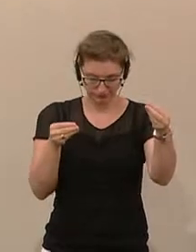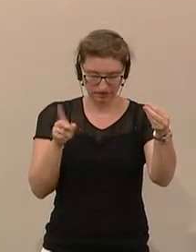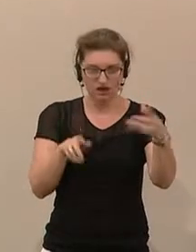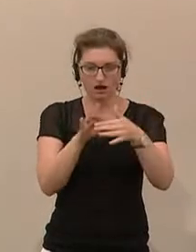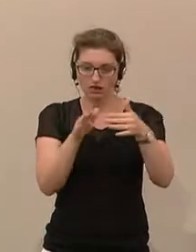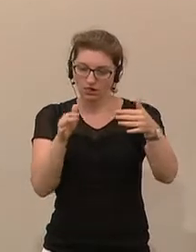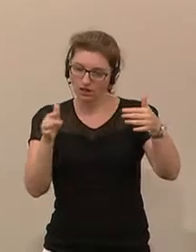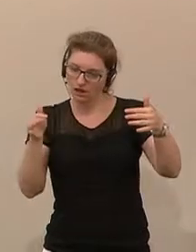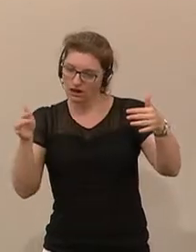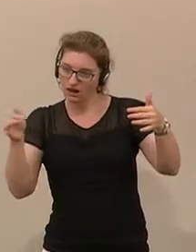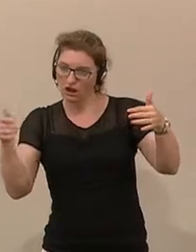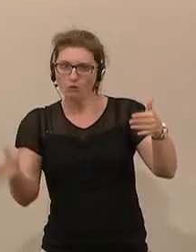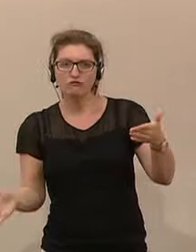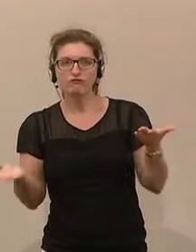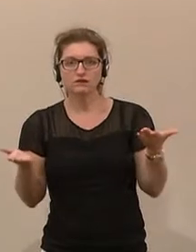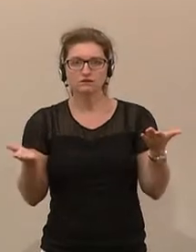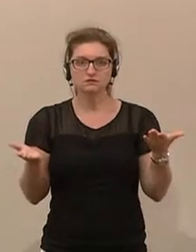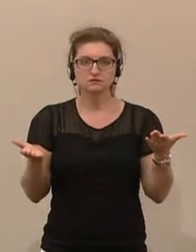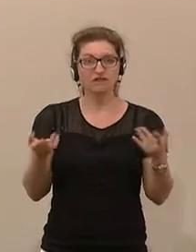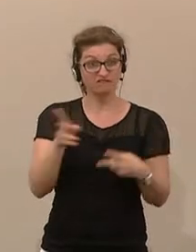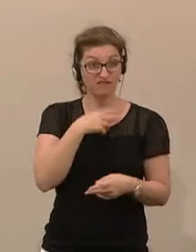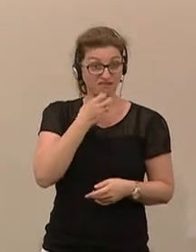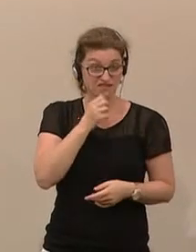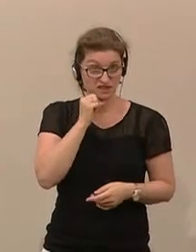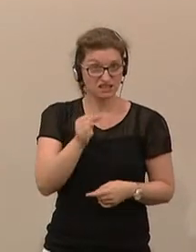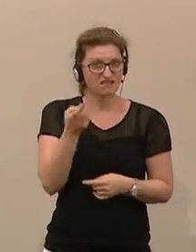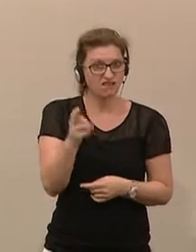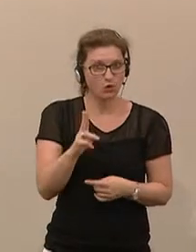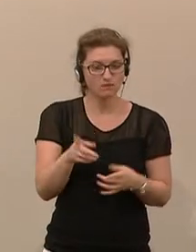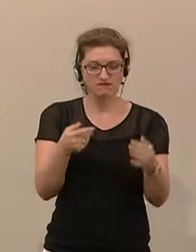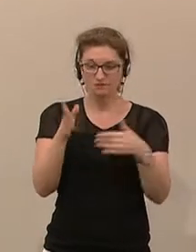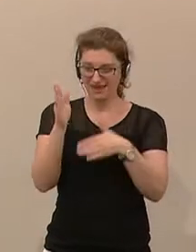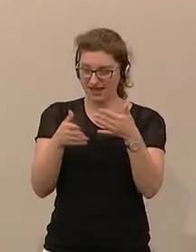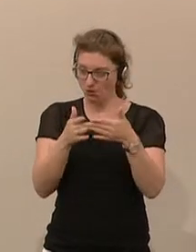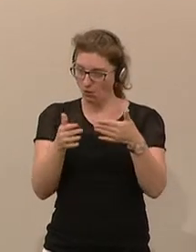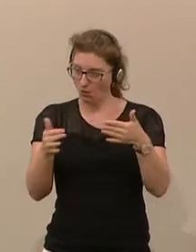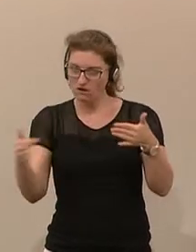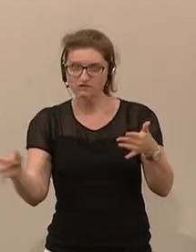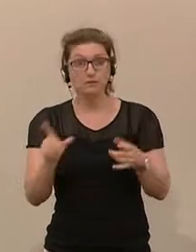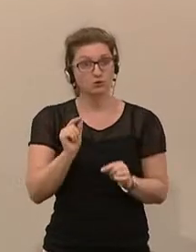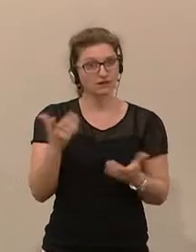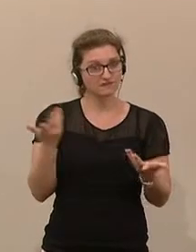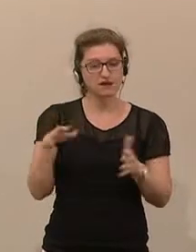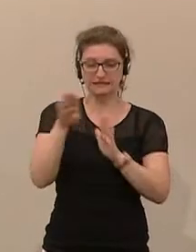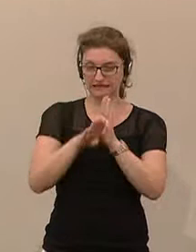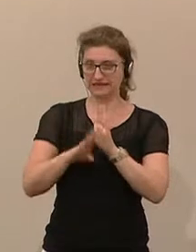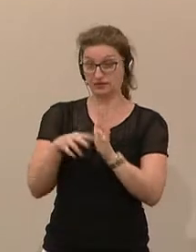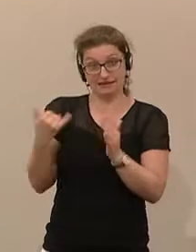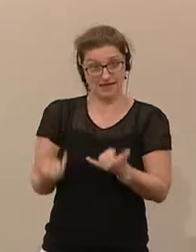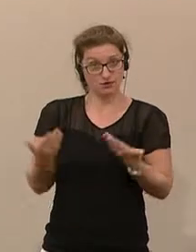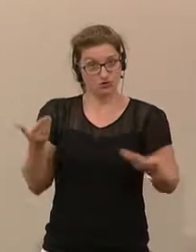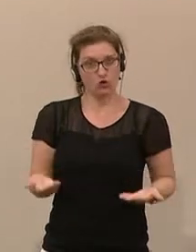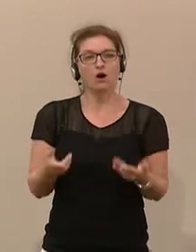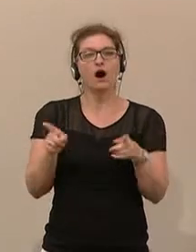hat. Warum wollen wir das nicht? Ein offenes Ende würde heißen, das Gesetz, wie es jetzt ist,